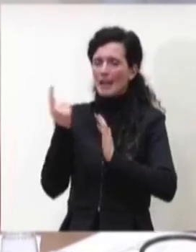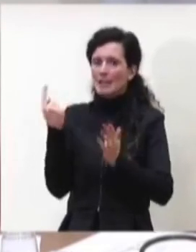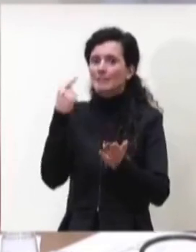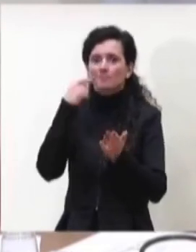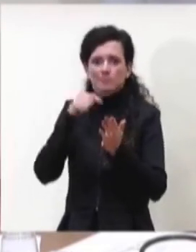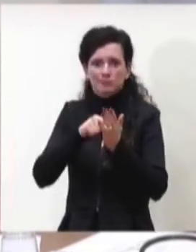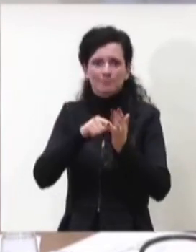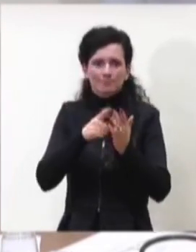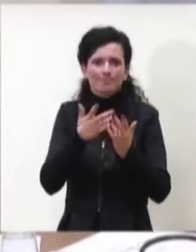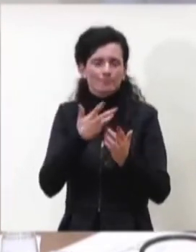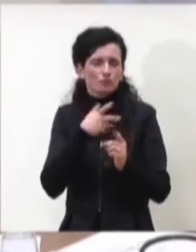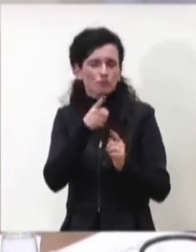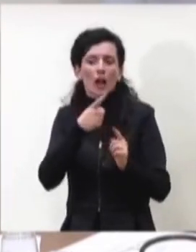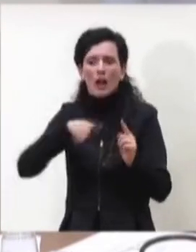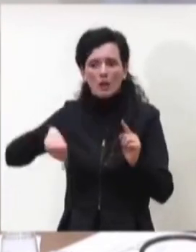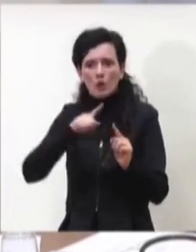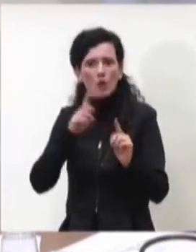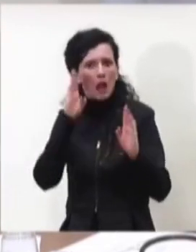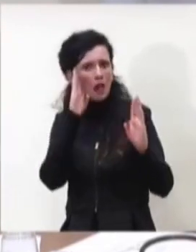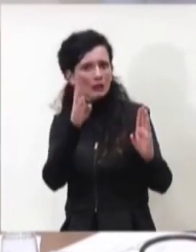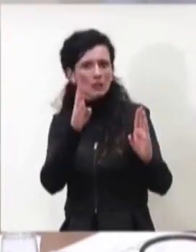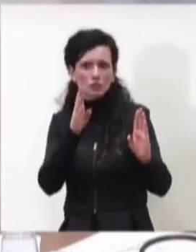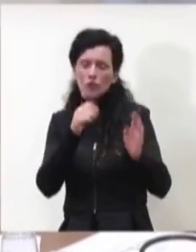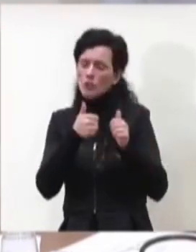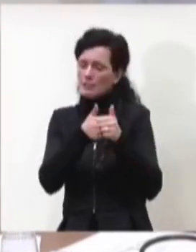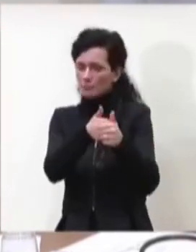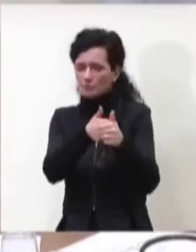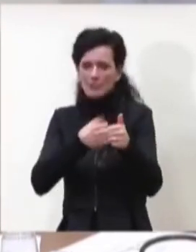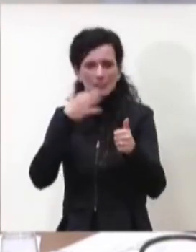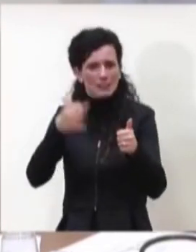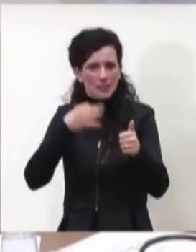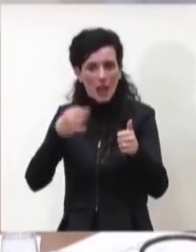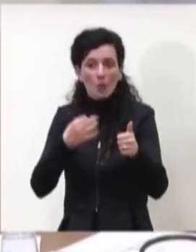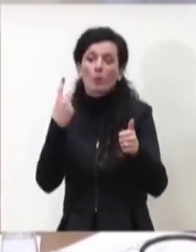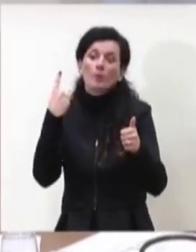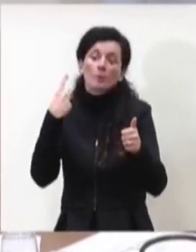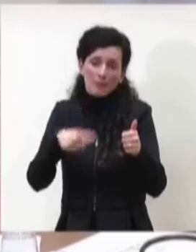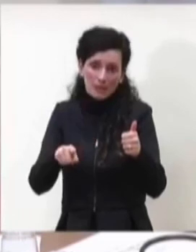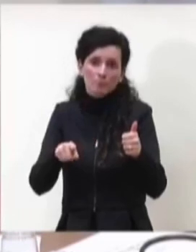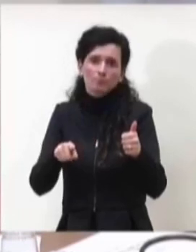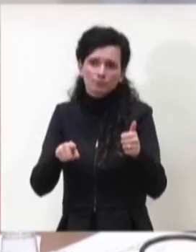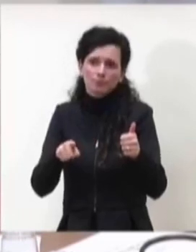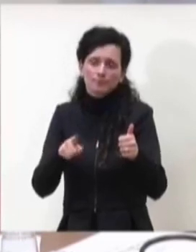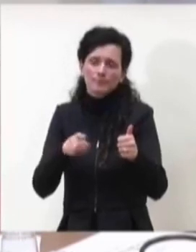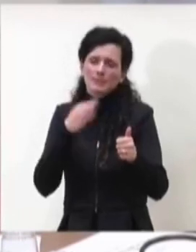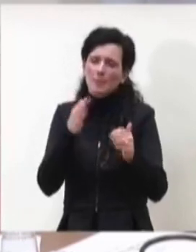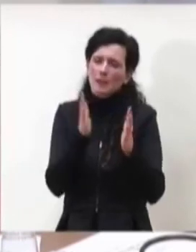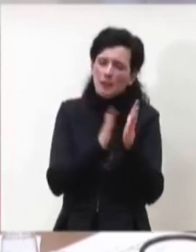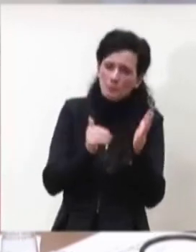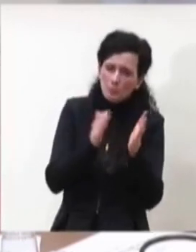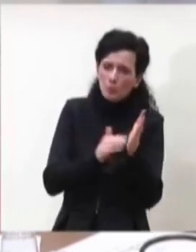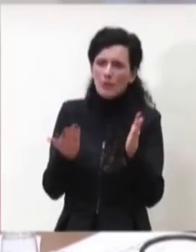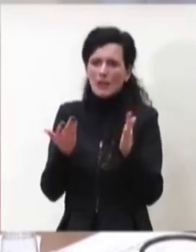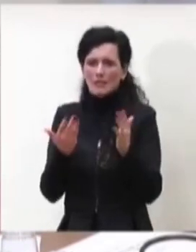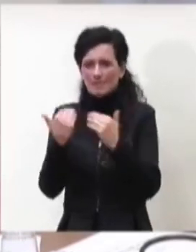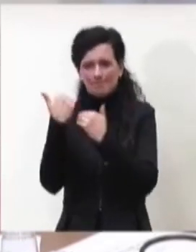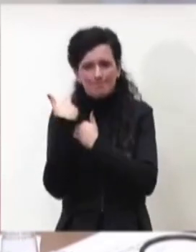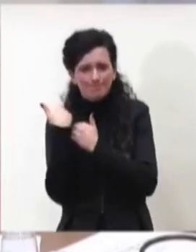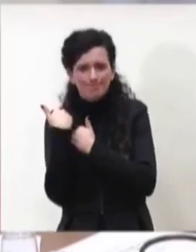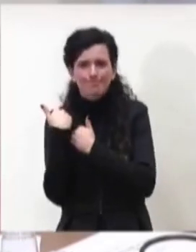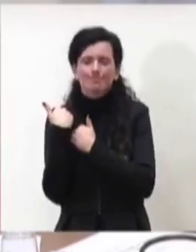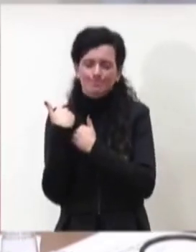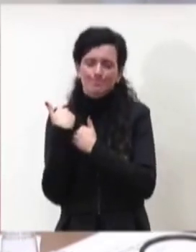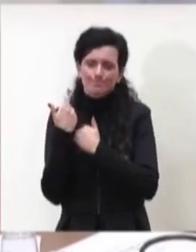molta con molta attenzione per questo motivo credo che caudere e principio di pubblicazione vuole che si prendano